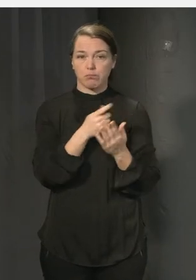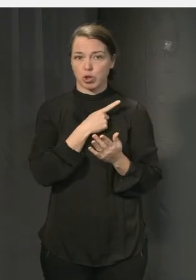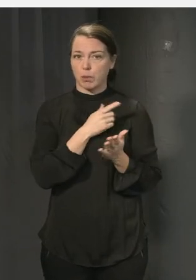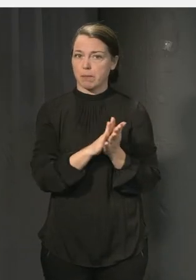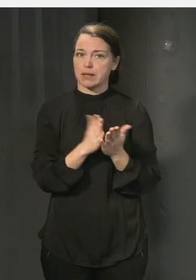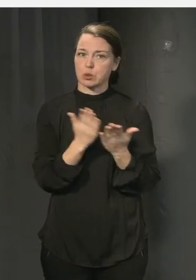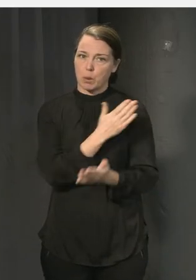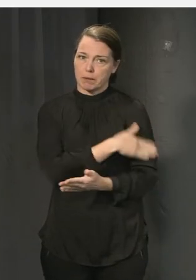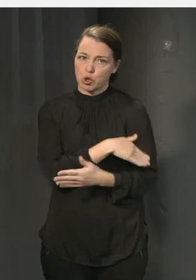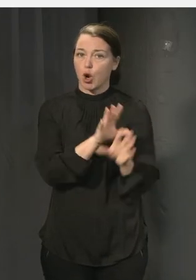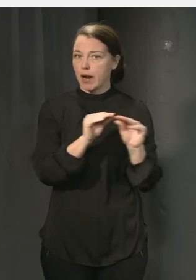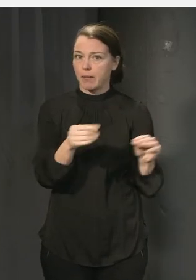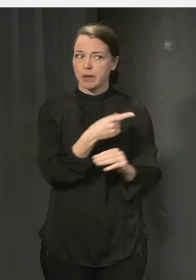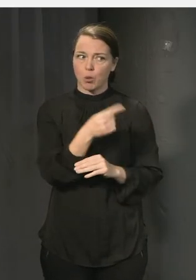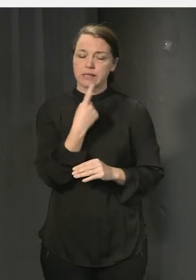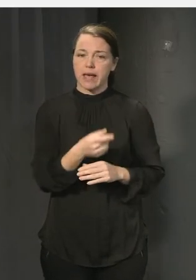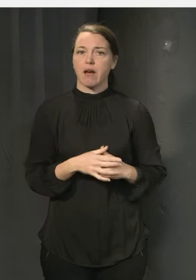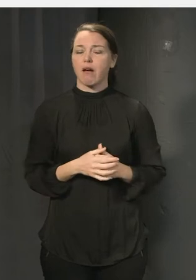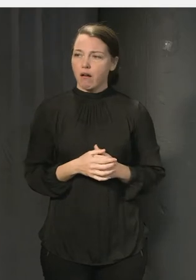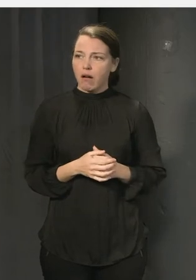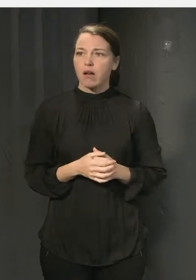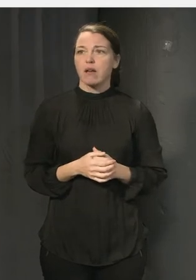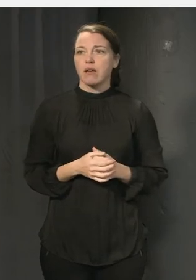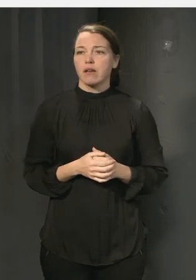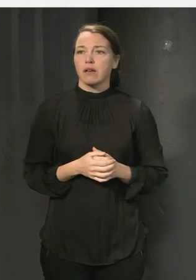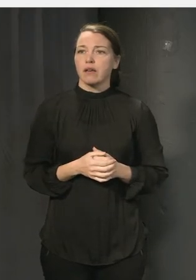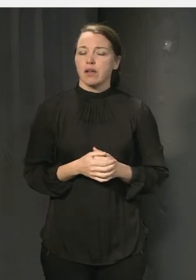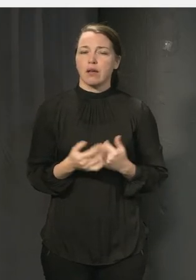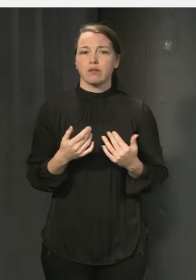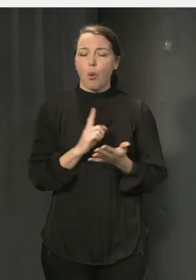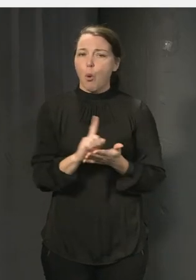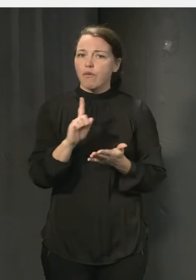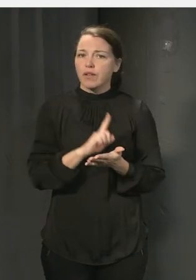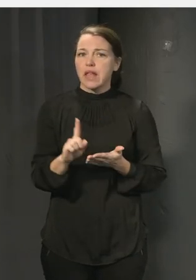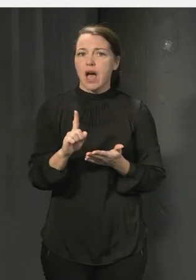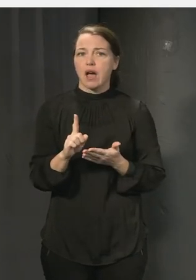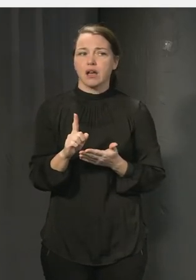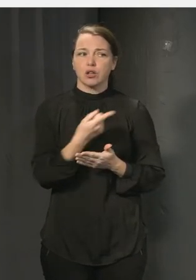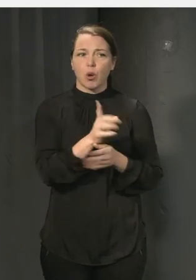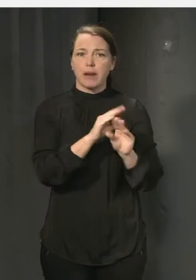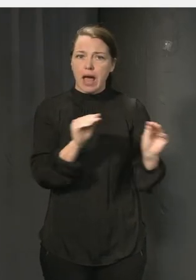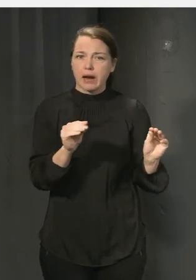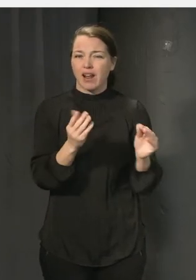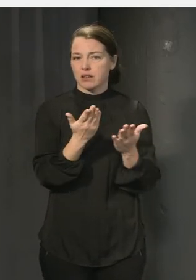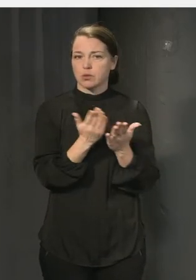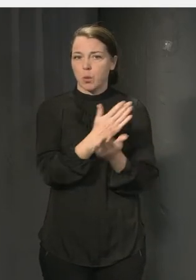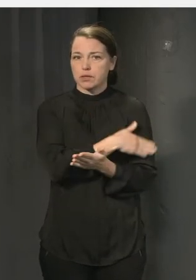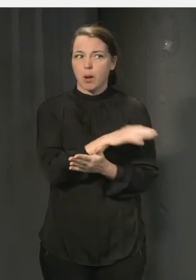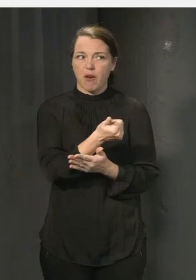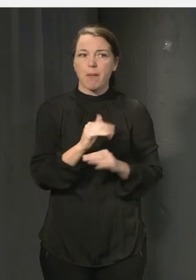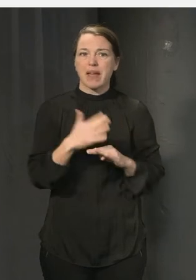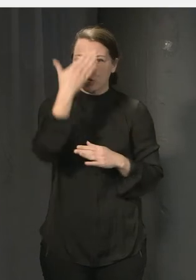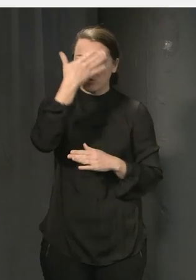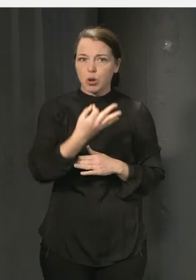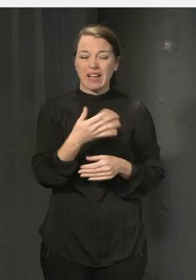minst. Och det de vittnar om där är ju att många gånger så behöver de mer kunskap om vad menas